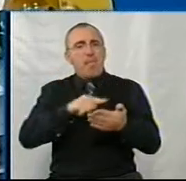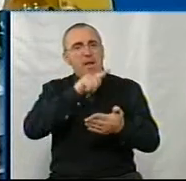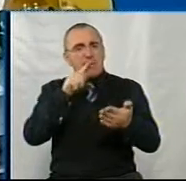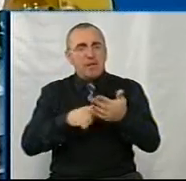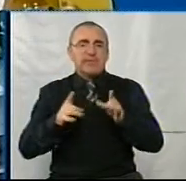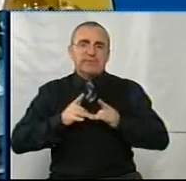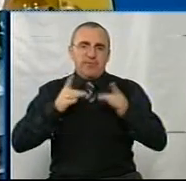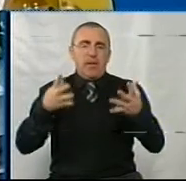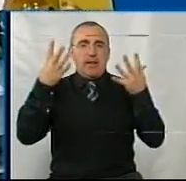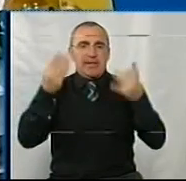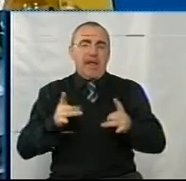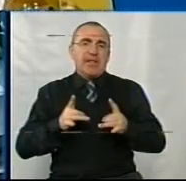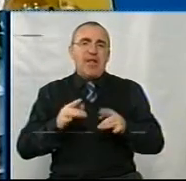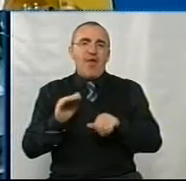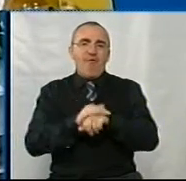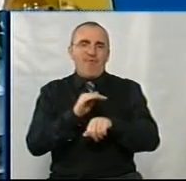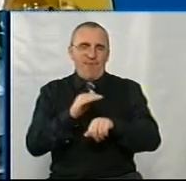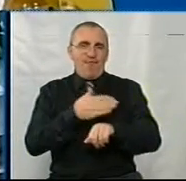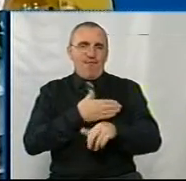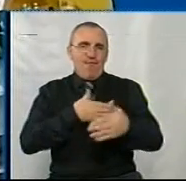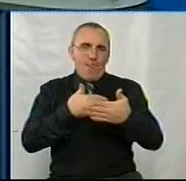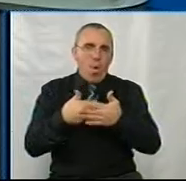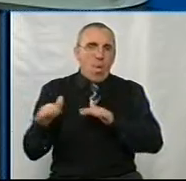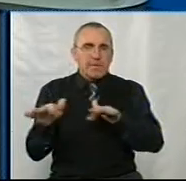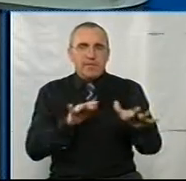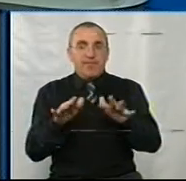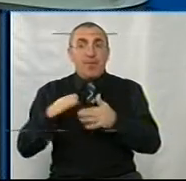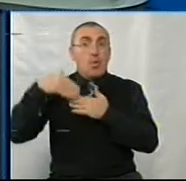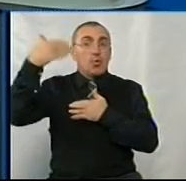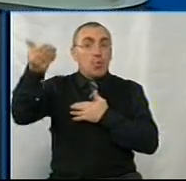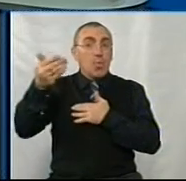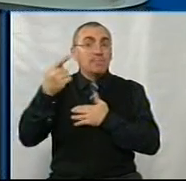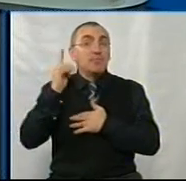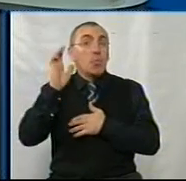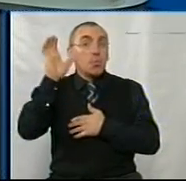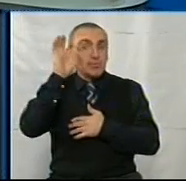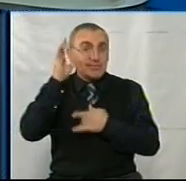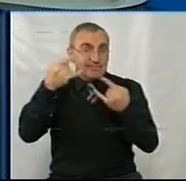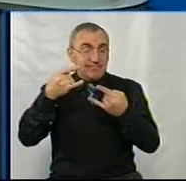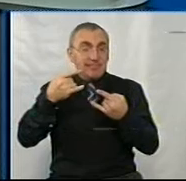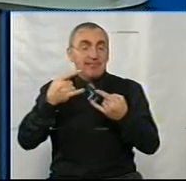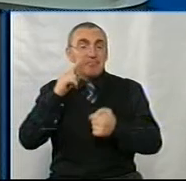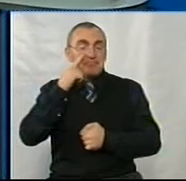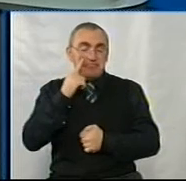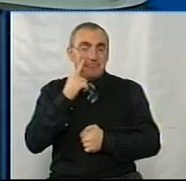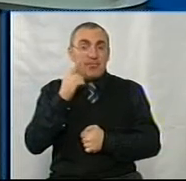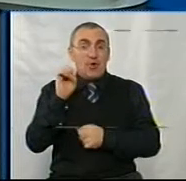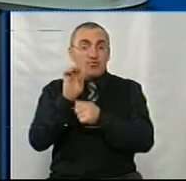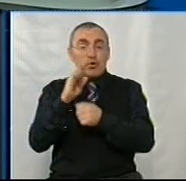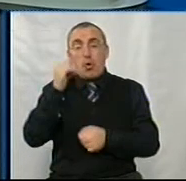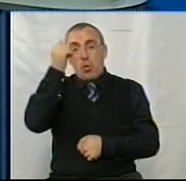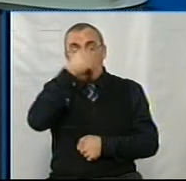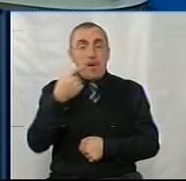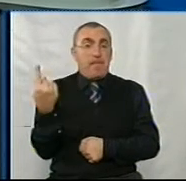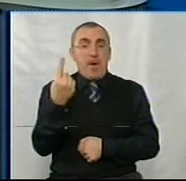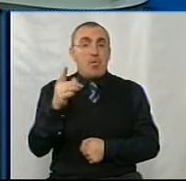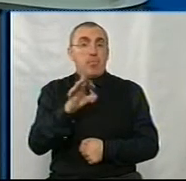і святкуєте День волонтери, це дуже важливо. Ті, хто на той стороні нас слухає, теж пробивають сліза. Я пам'ятаю, 14-й рік, коли